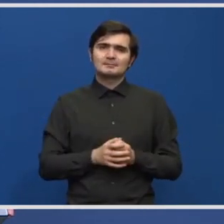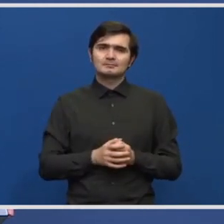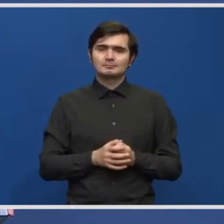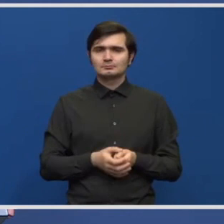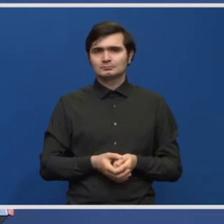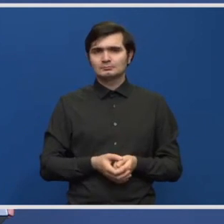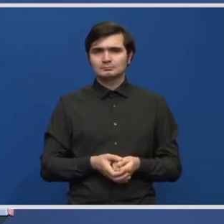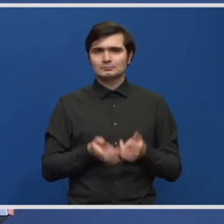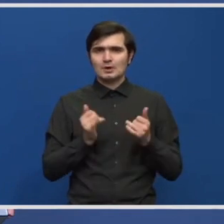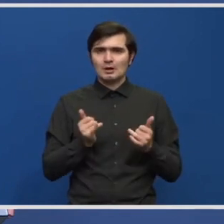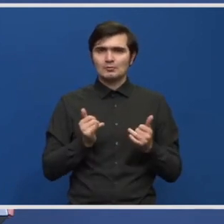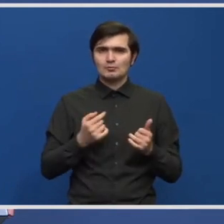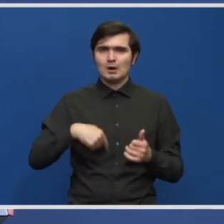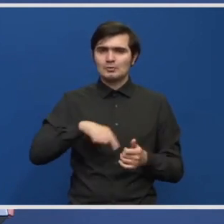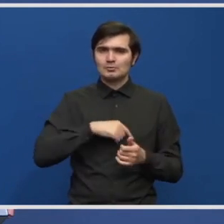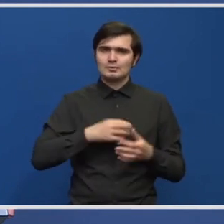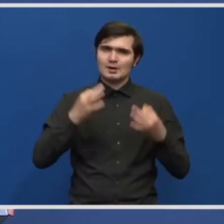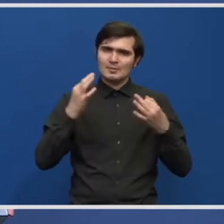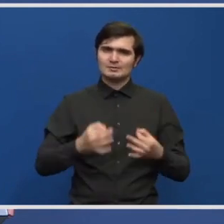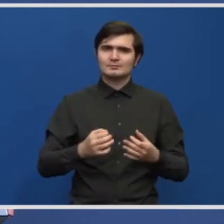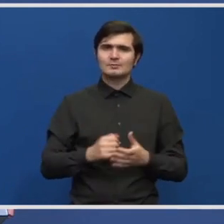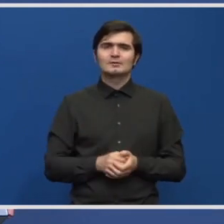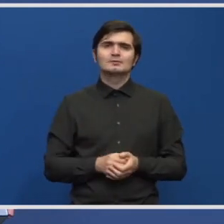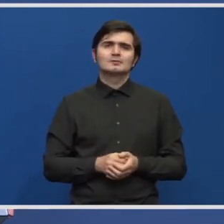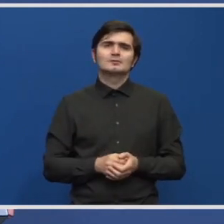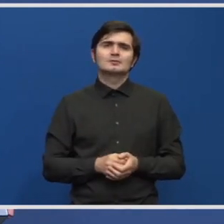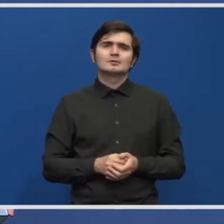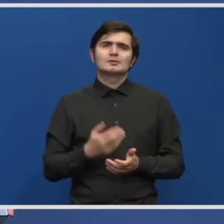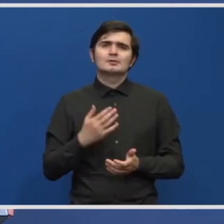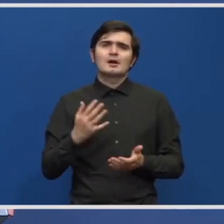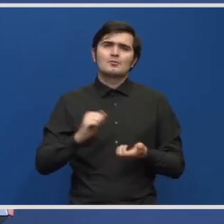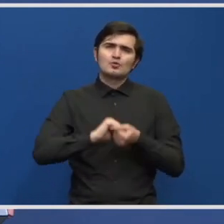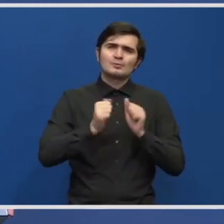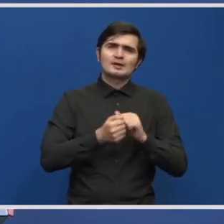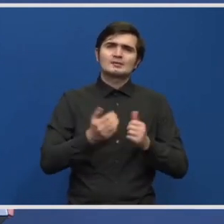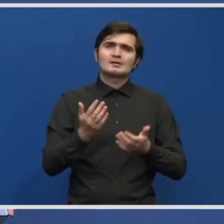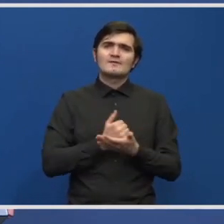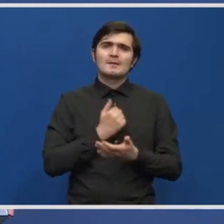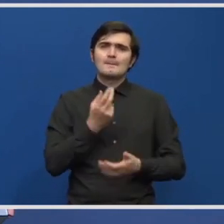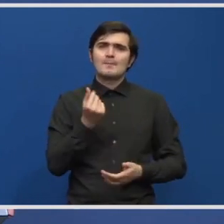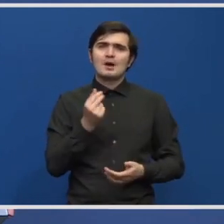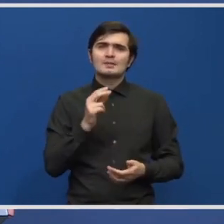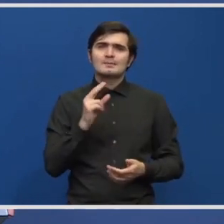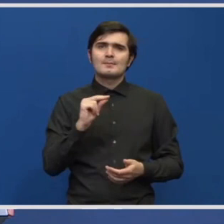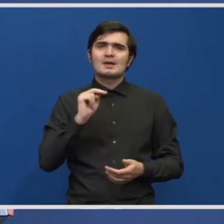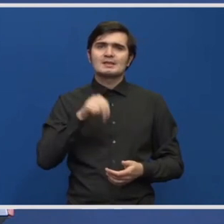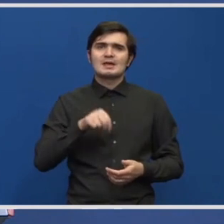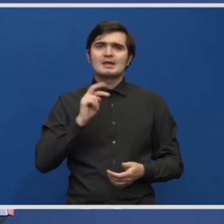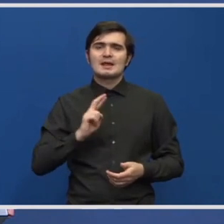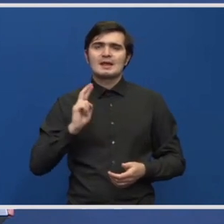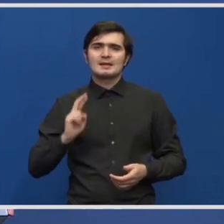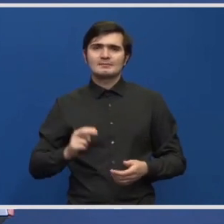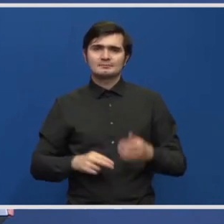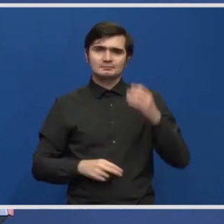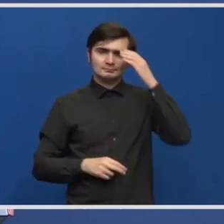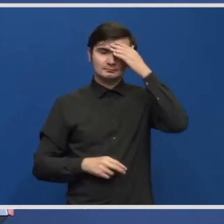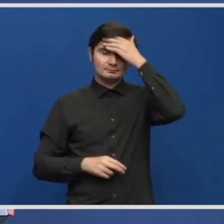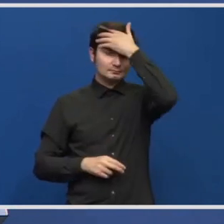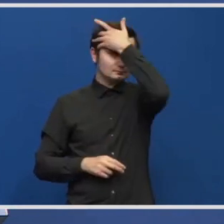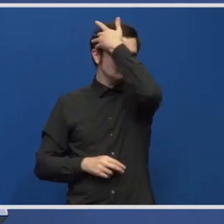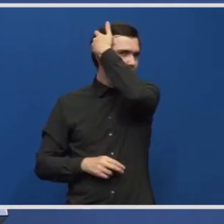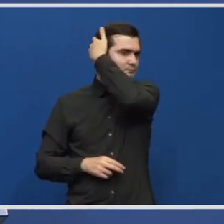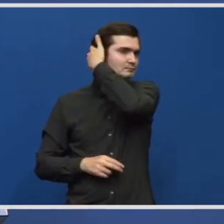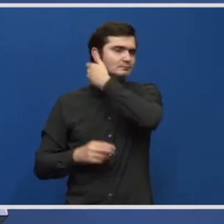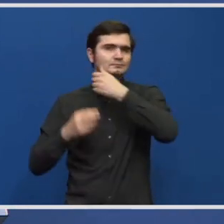Deocamdată ne-am asigurat, ne-am luptat foarte mult în aceste lumi pentru finanțarea din PNRR, din planul de reziliență,